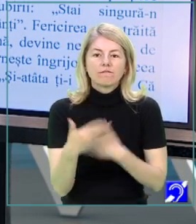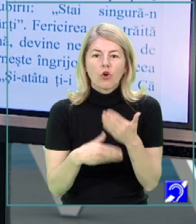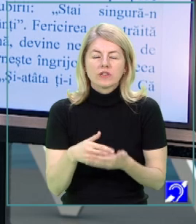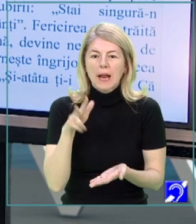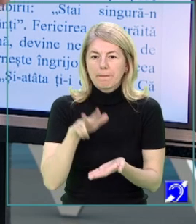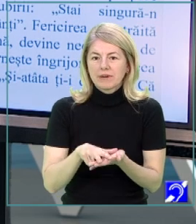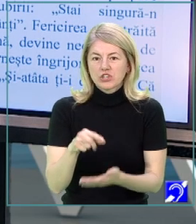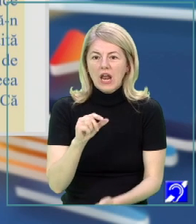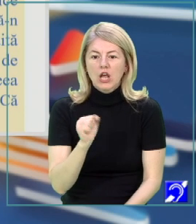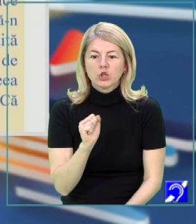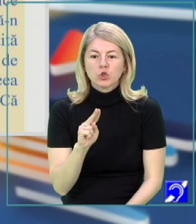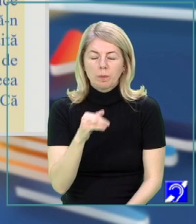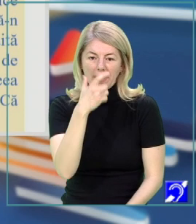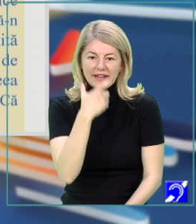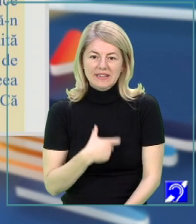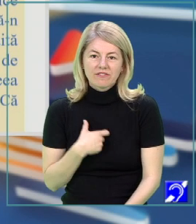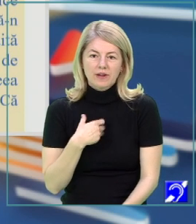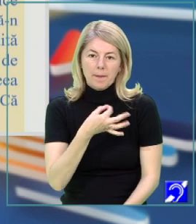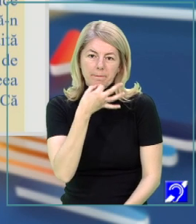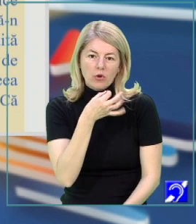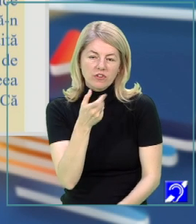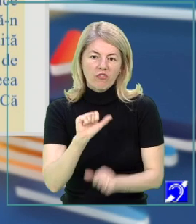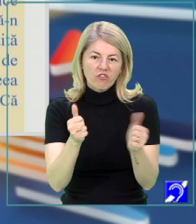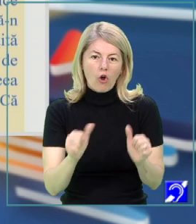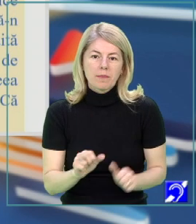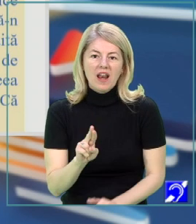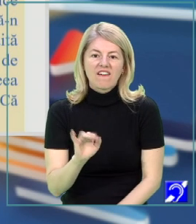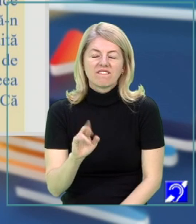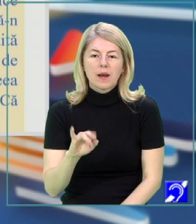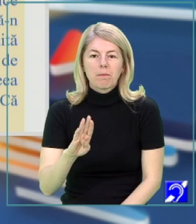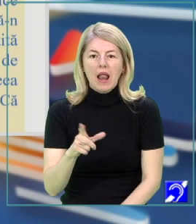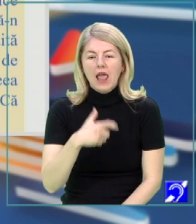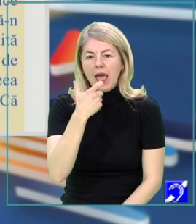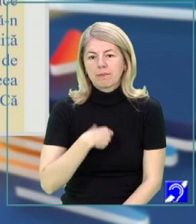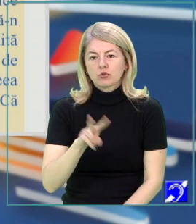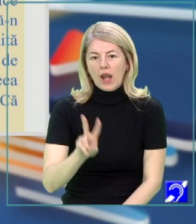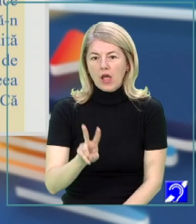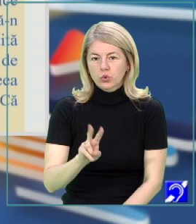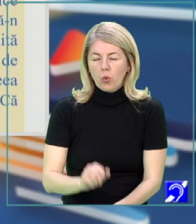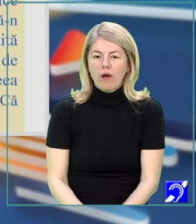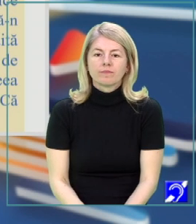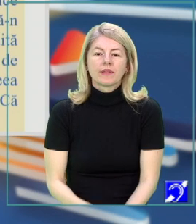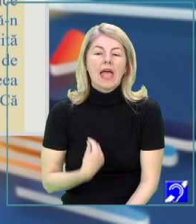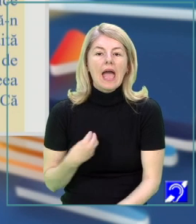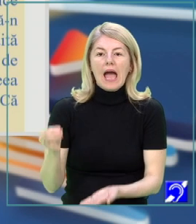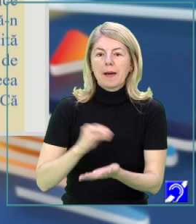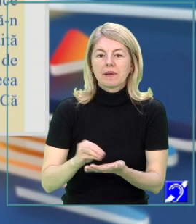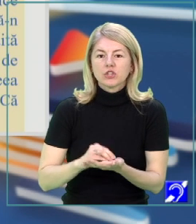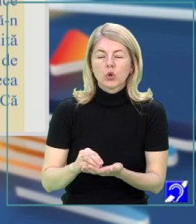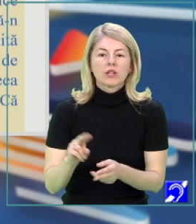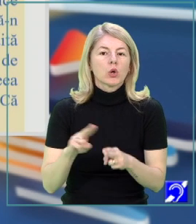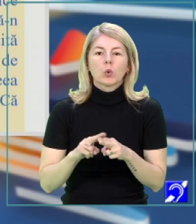mărcilor subiectivității poetice, formele verbale și pronominale, la persoana a doua. Am menționat